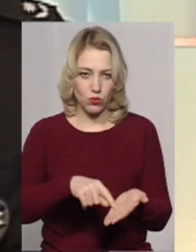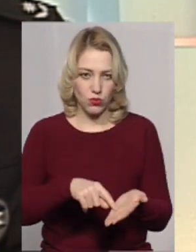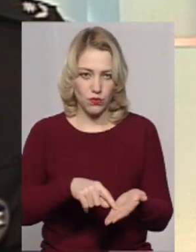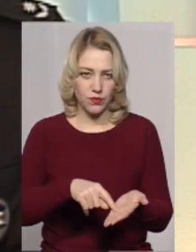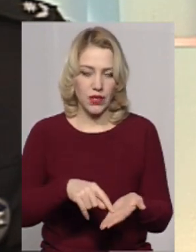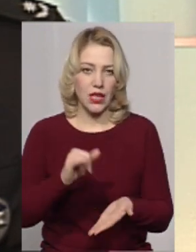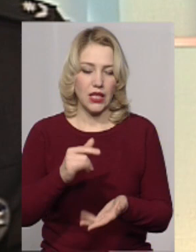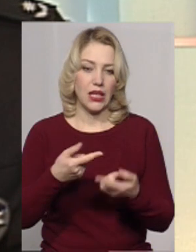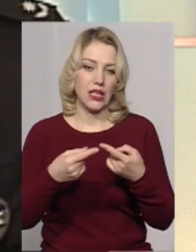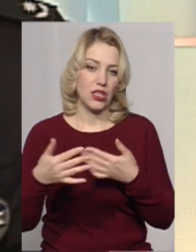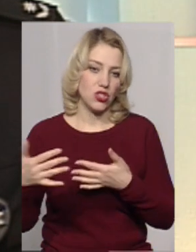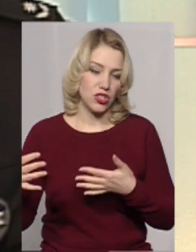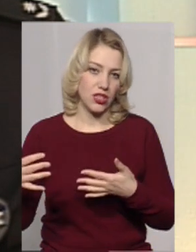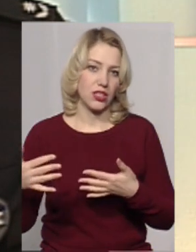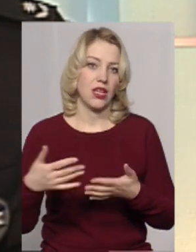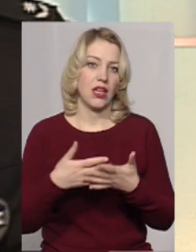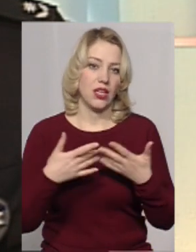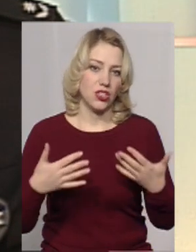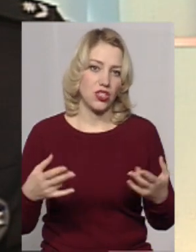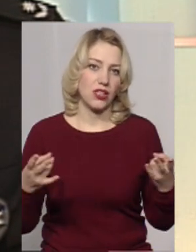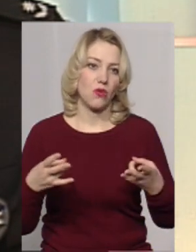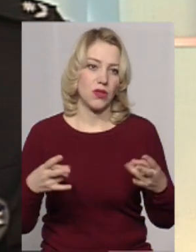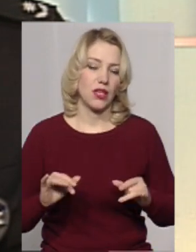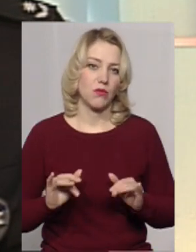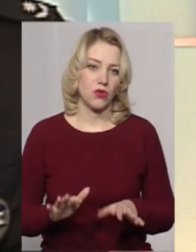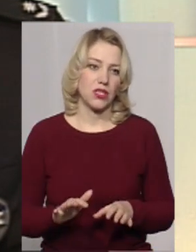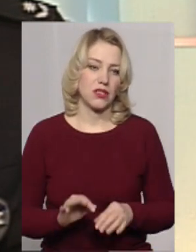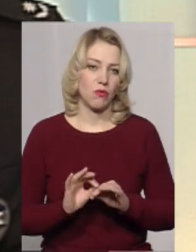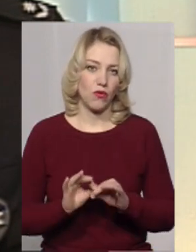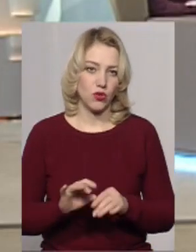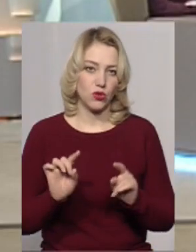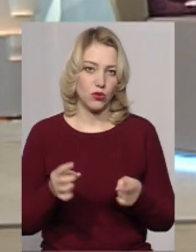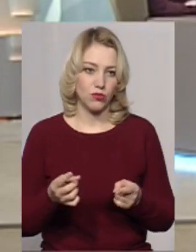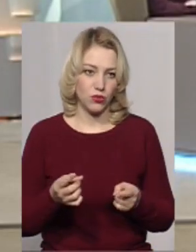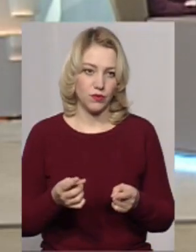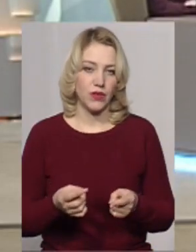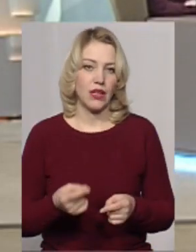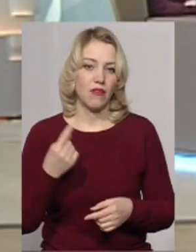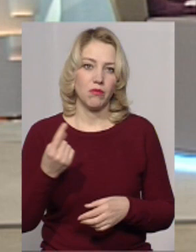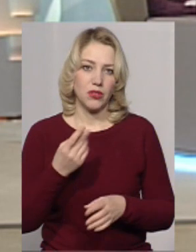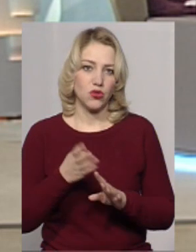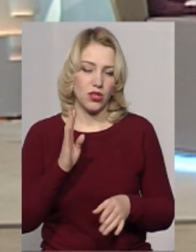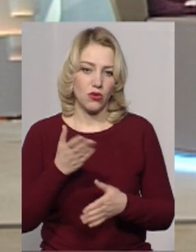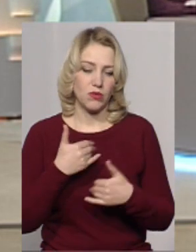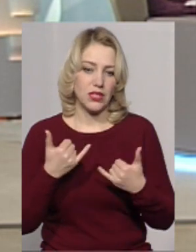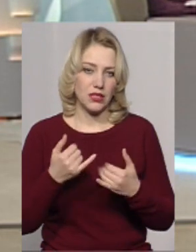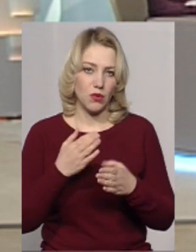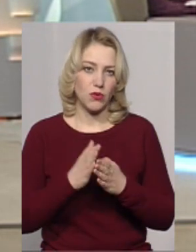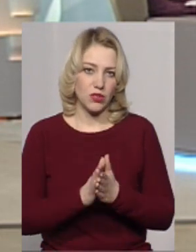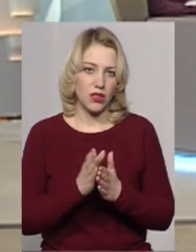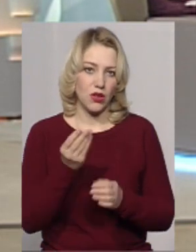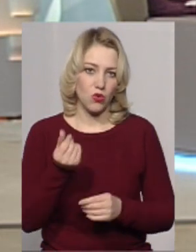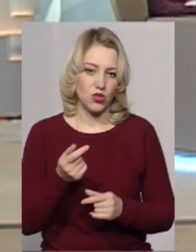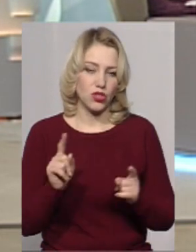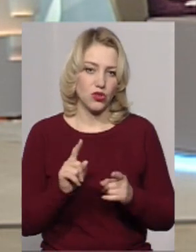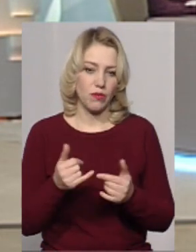інших необхідних процесів проводити. Тому, в першу чергу, ми зараз попросили кошти для того,